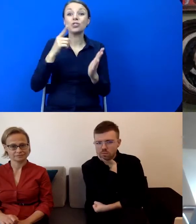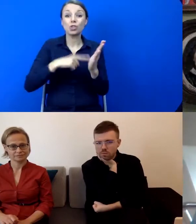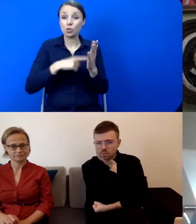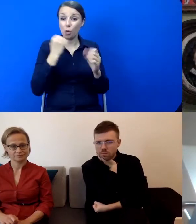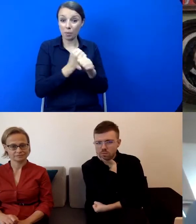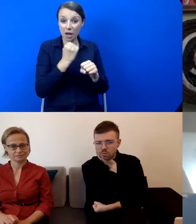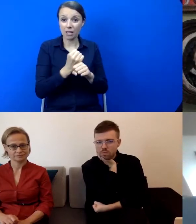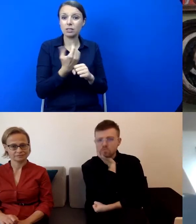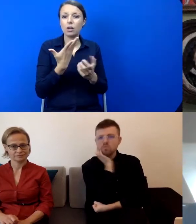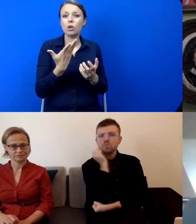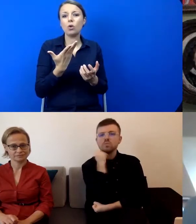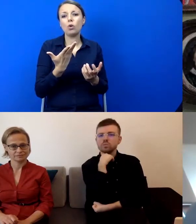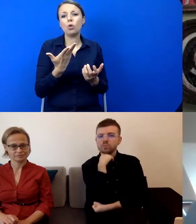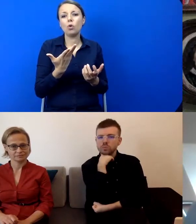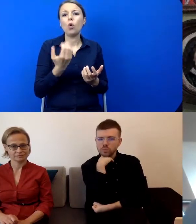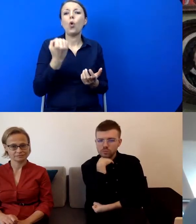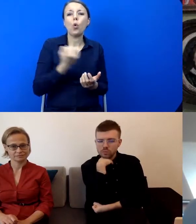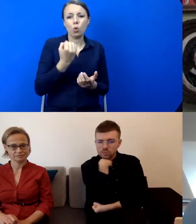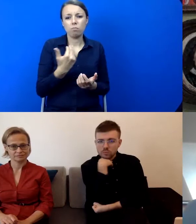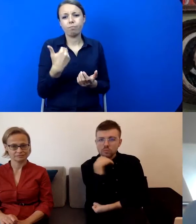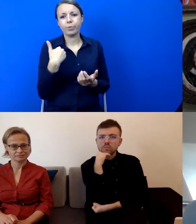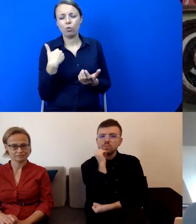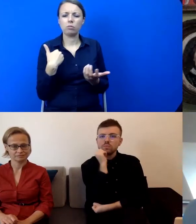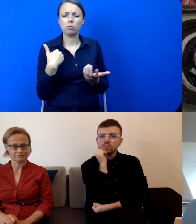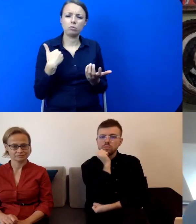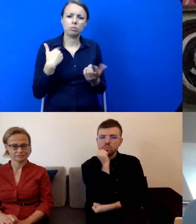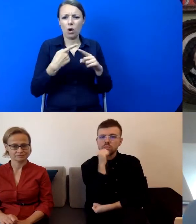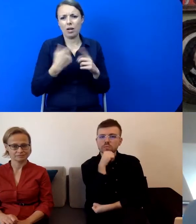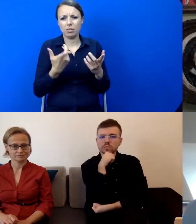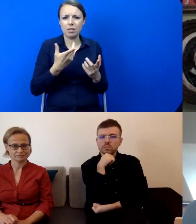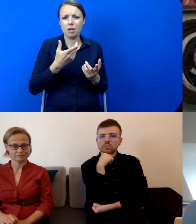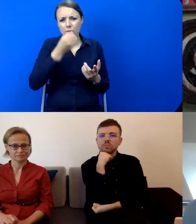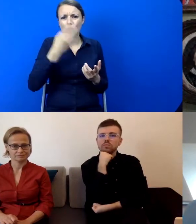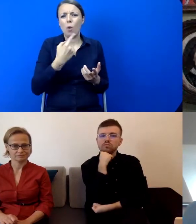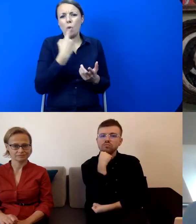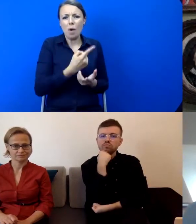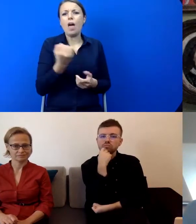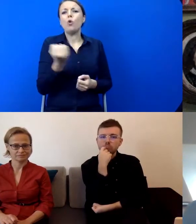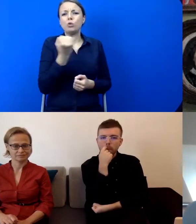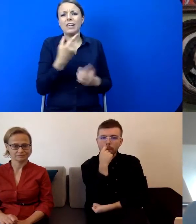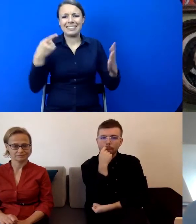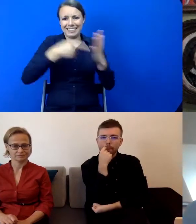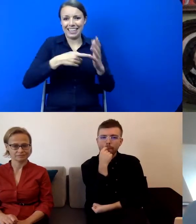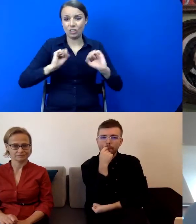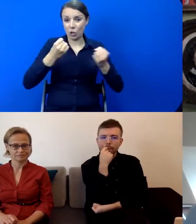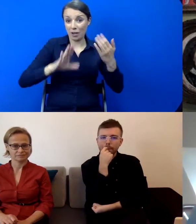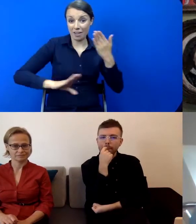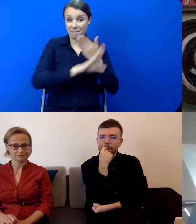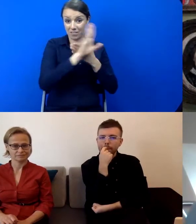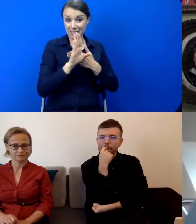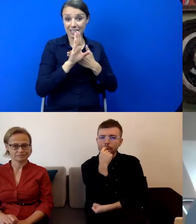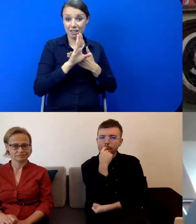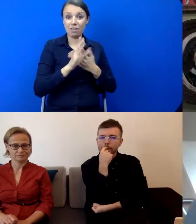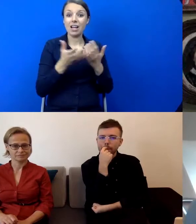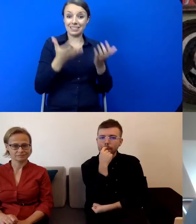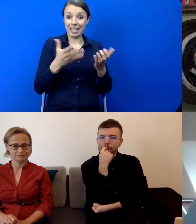mówiąc też tak no właśnie brzydko, do działalności, do naszych wystaw, jak również no z tego powodu, że coś